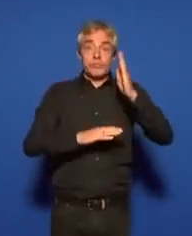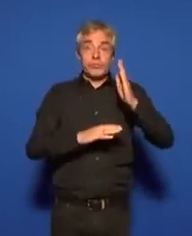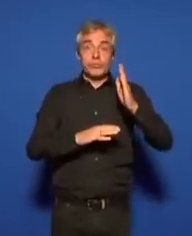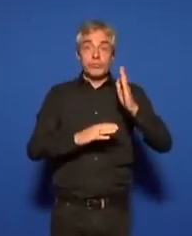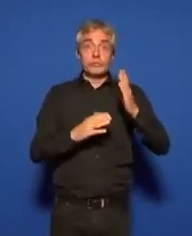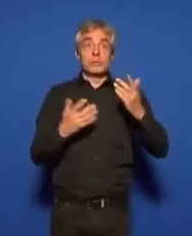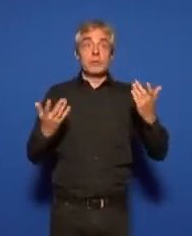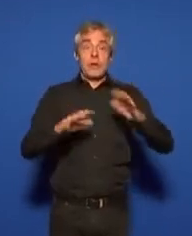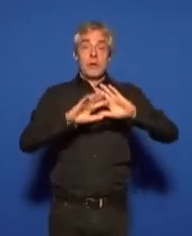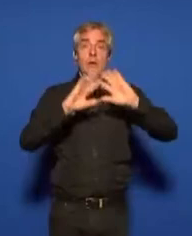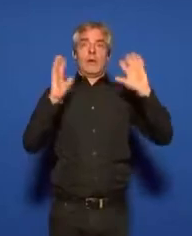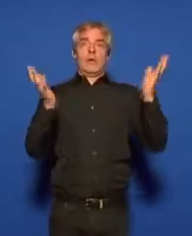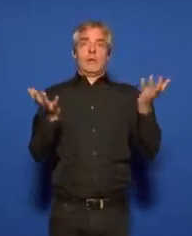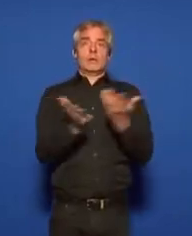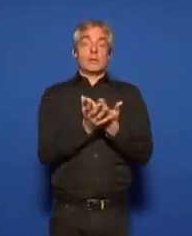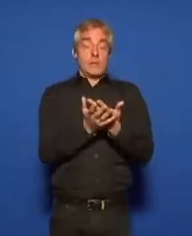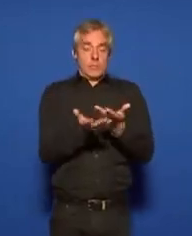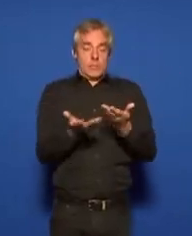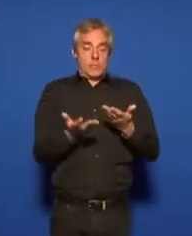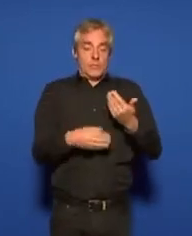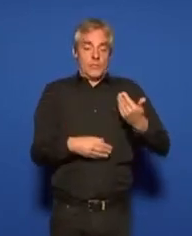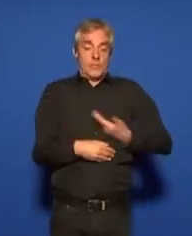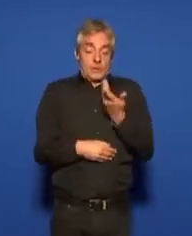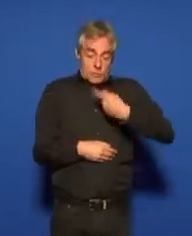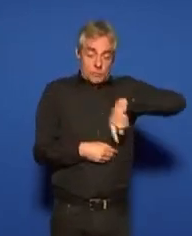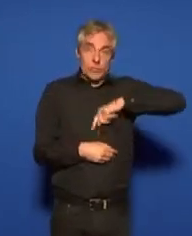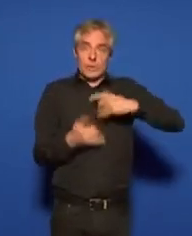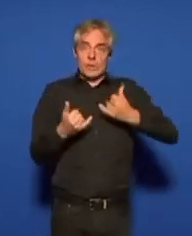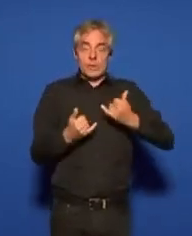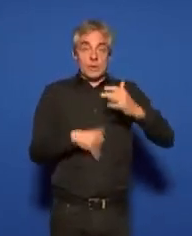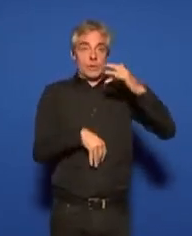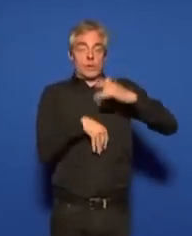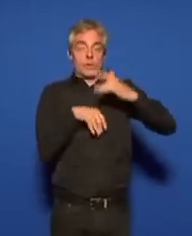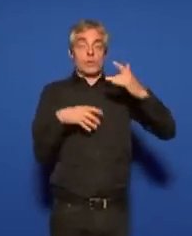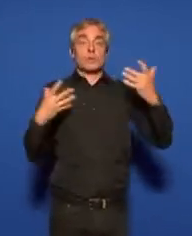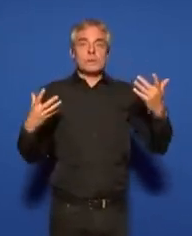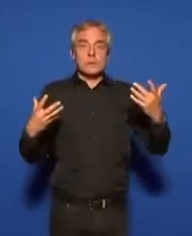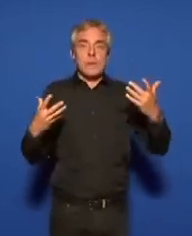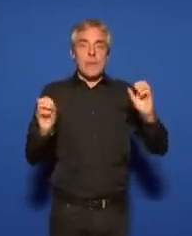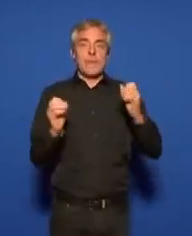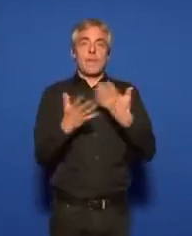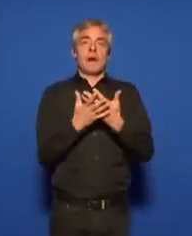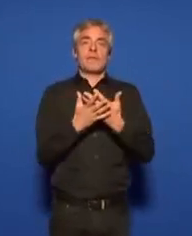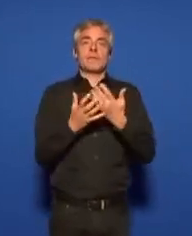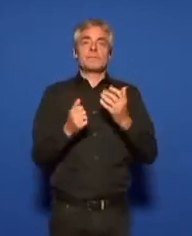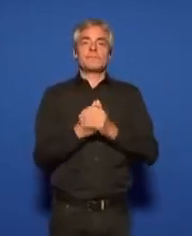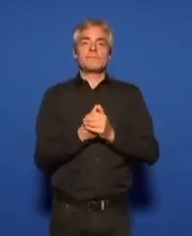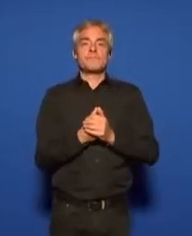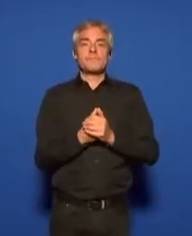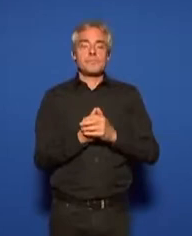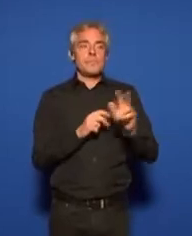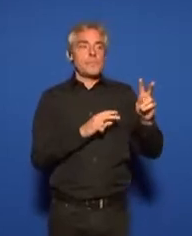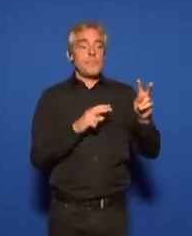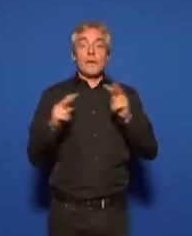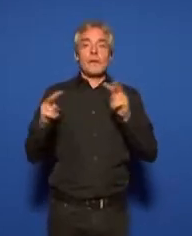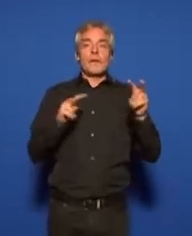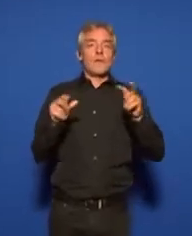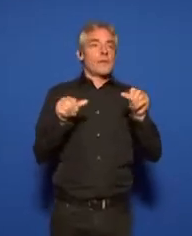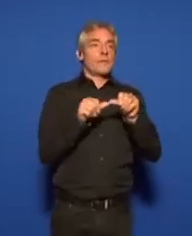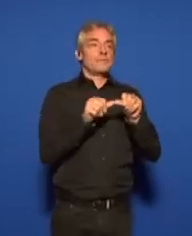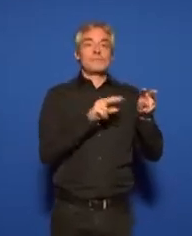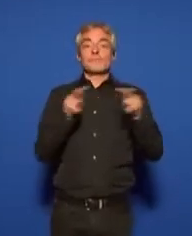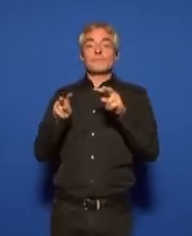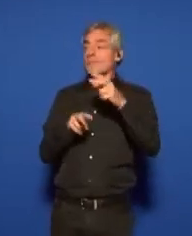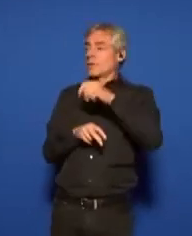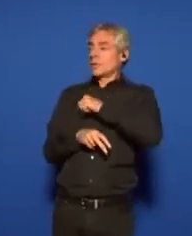Et tout cela, nous en sommes directement les victimes. Et instantanément, les regards se sont tournés vers